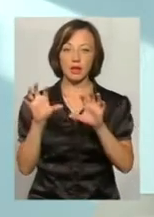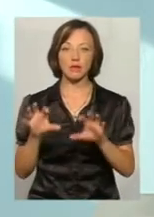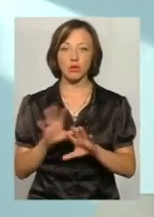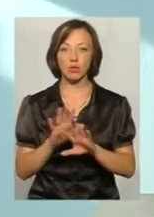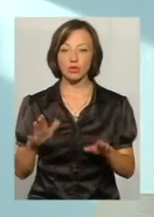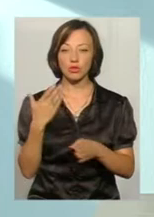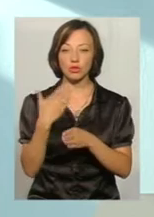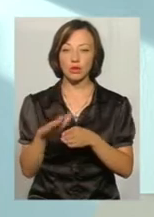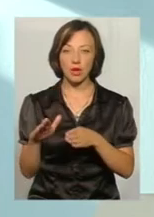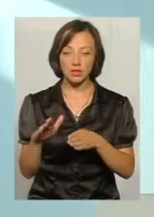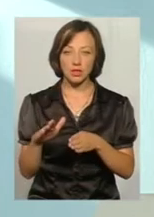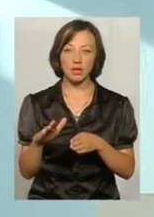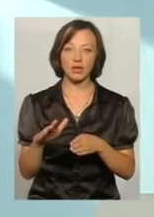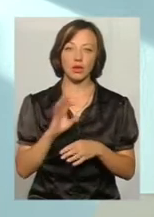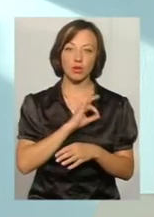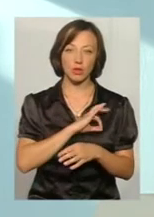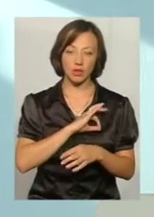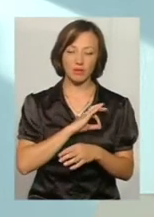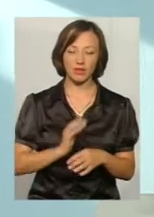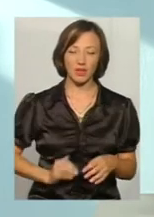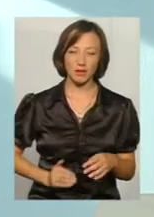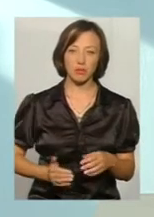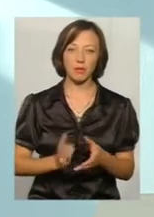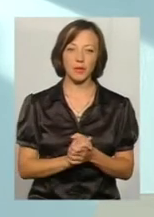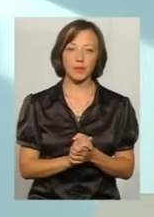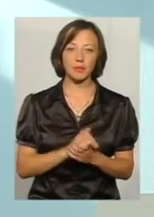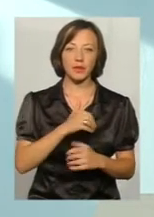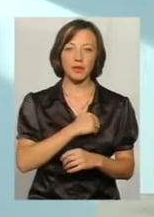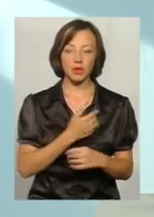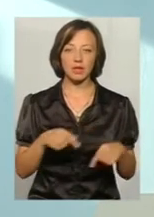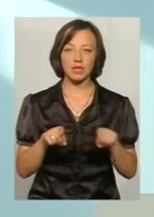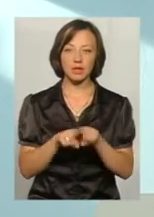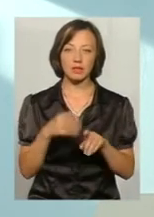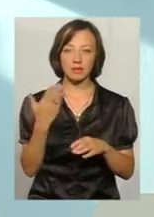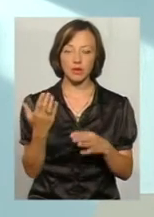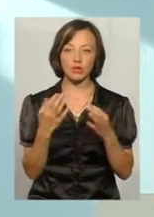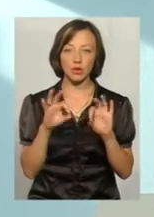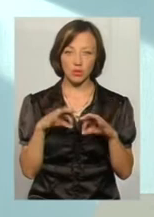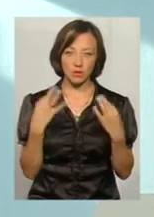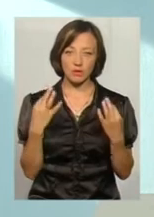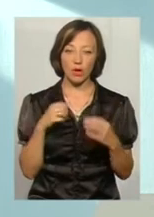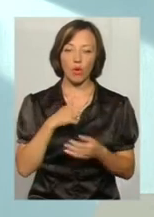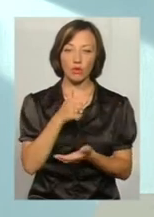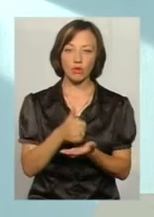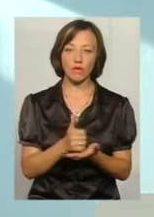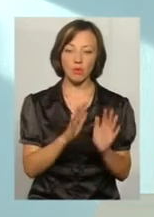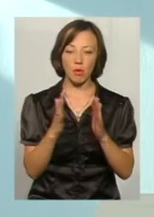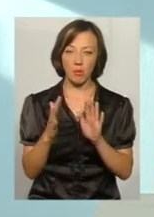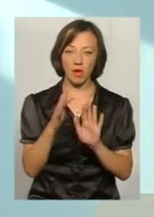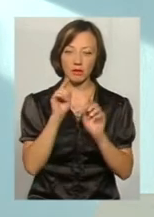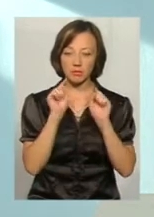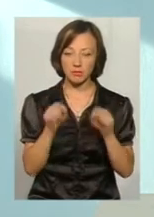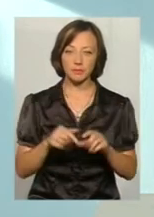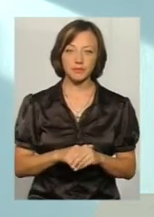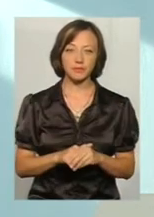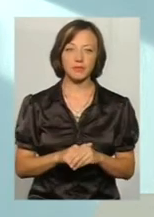частки в статутному капіталі юридичної особи. Я б хотіла такі, з вашого дозволу, ключові, основні моменти звернути увагу.